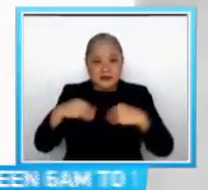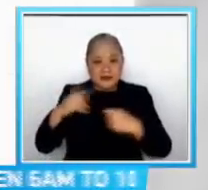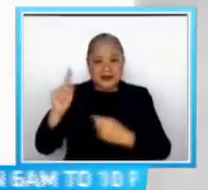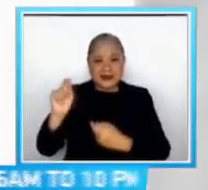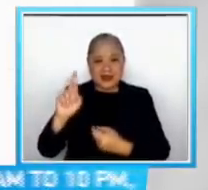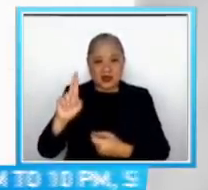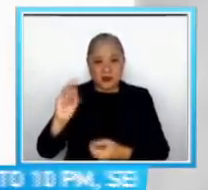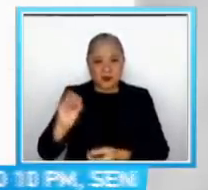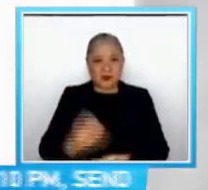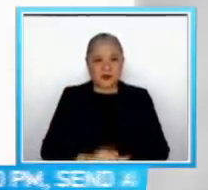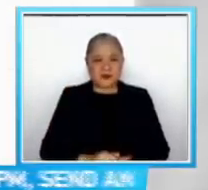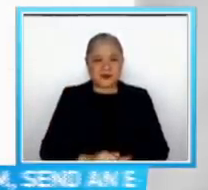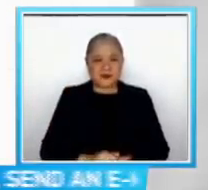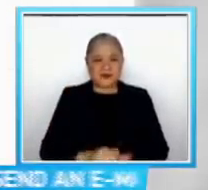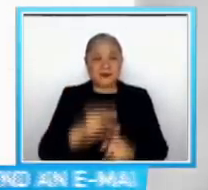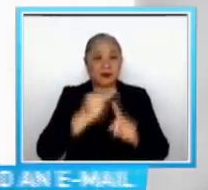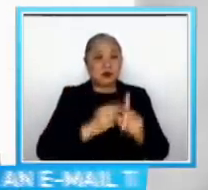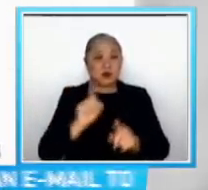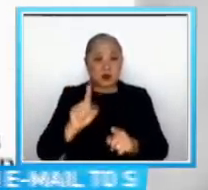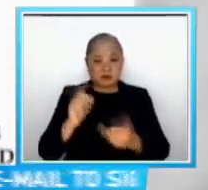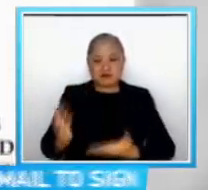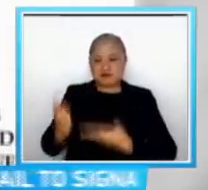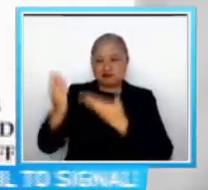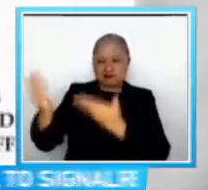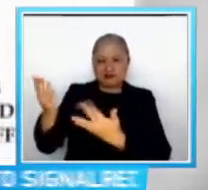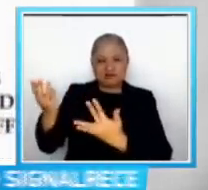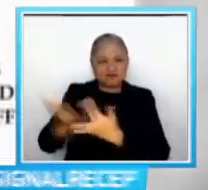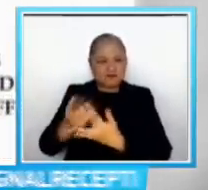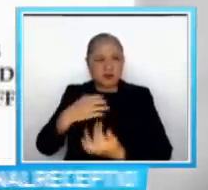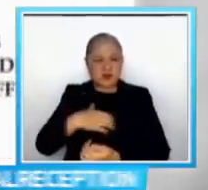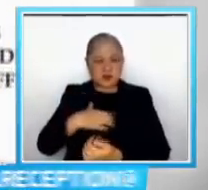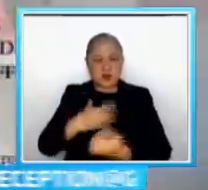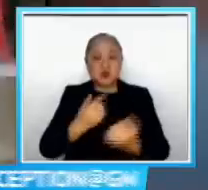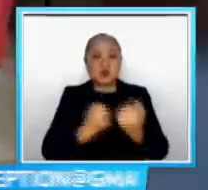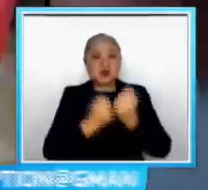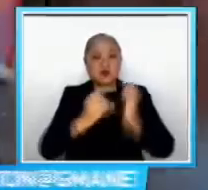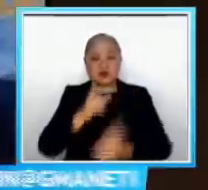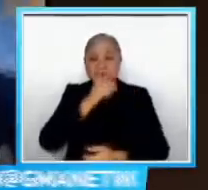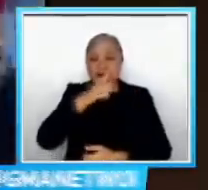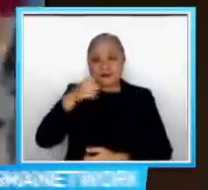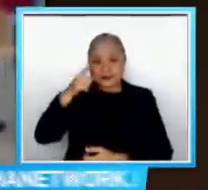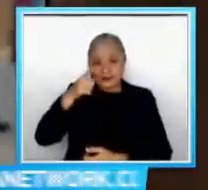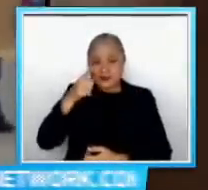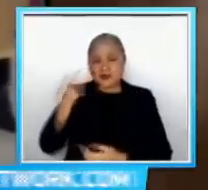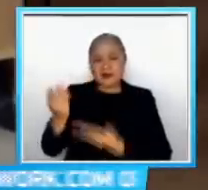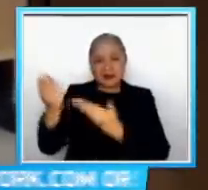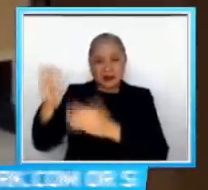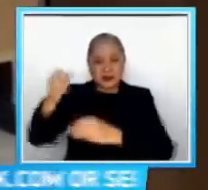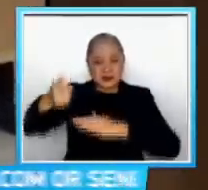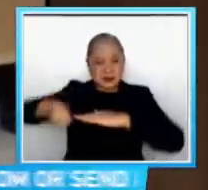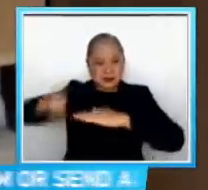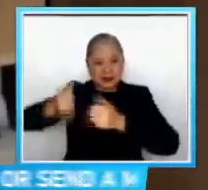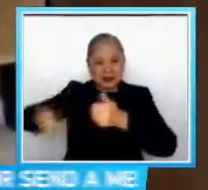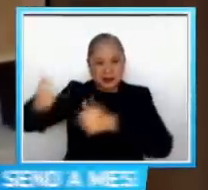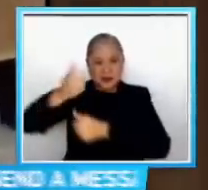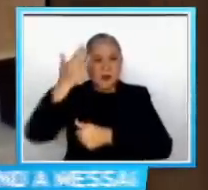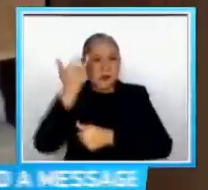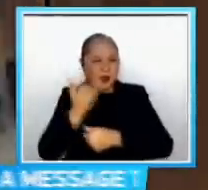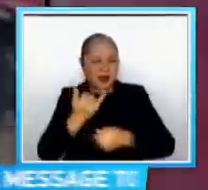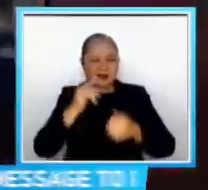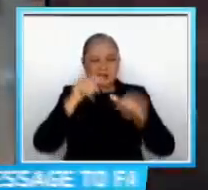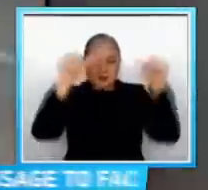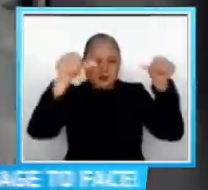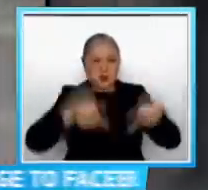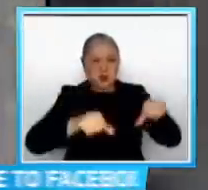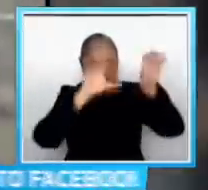March 1, nang maghahin ng petisyon sa Korte ang mga taga-suporta ni Vice President Lenny Robredo Matapos matanggal ang mga campaign parafernelia na nasa